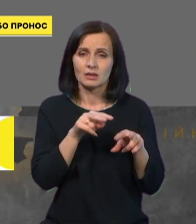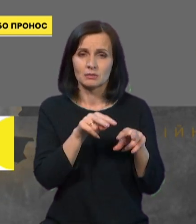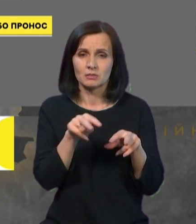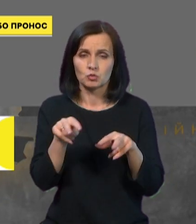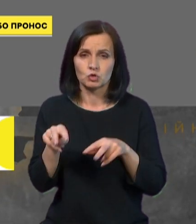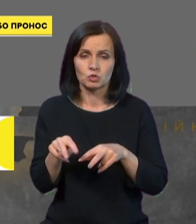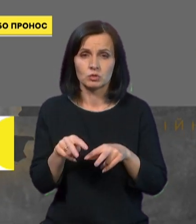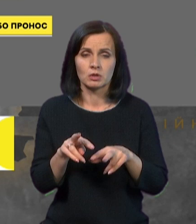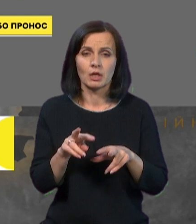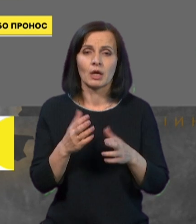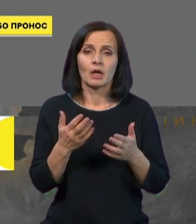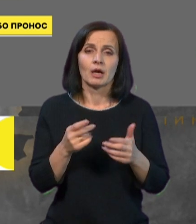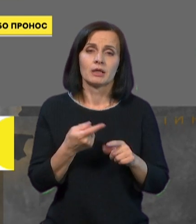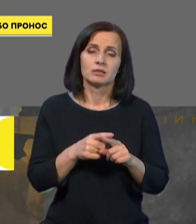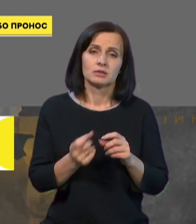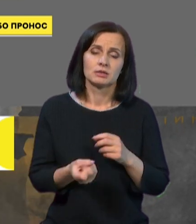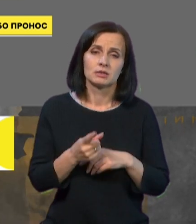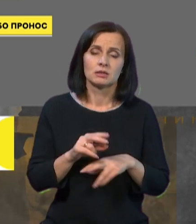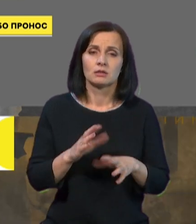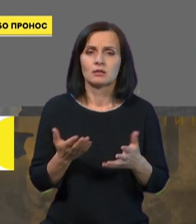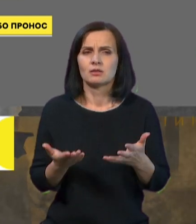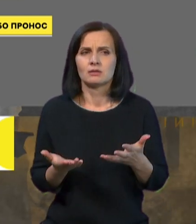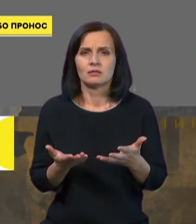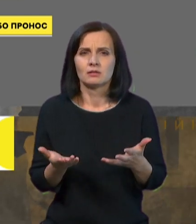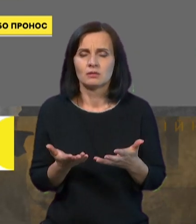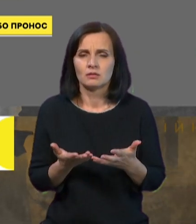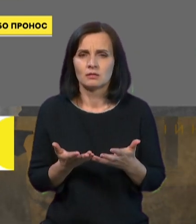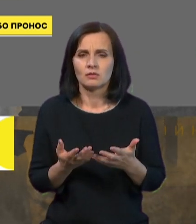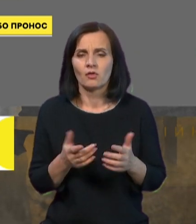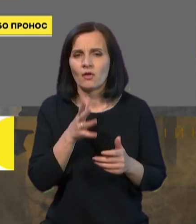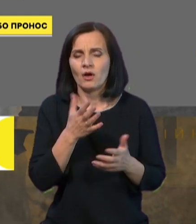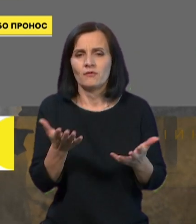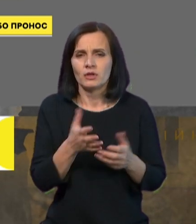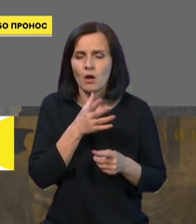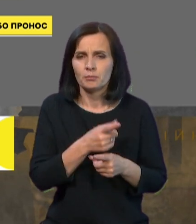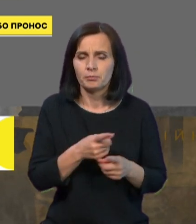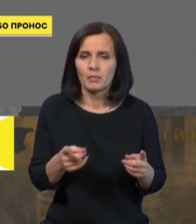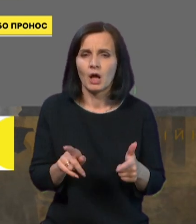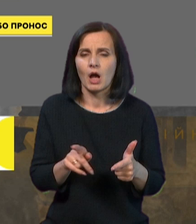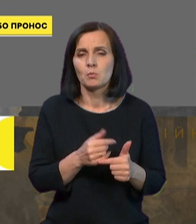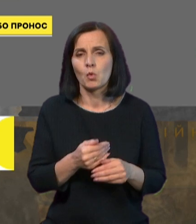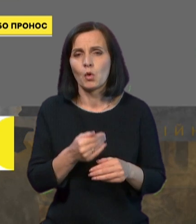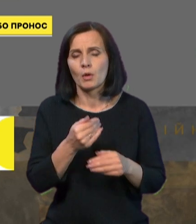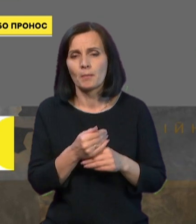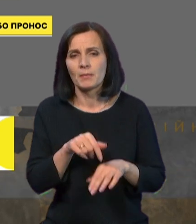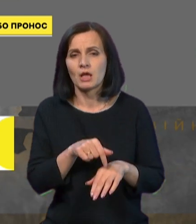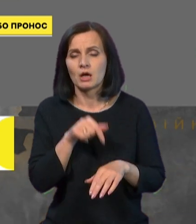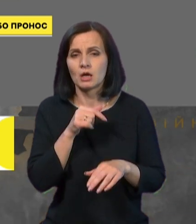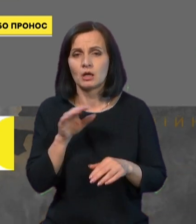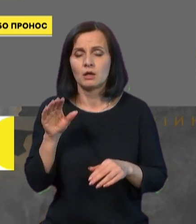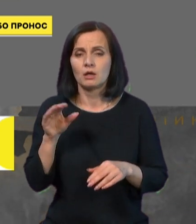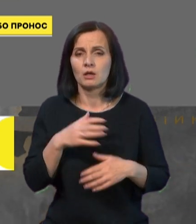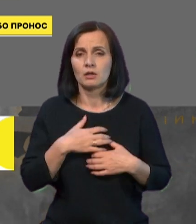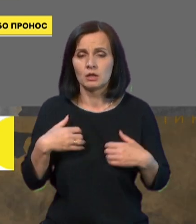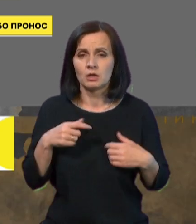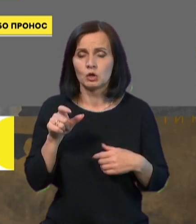чи це з'являється якось в певний сезон, чи це з'являється після контакту з тваринами. Людина